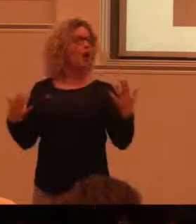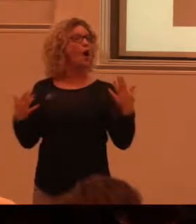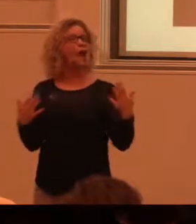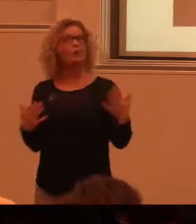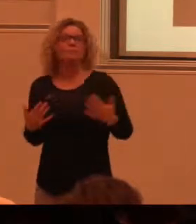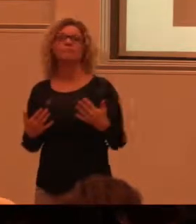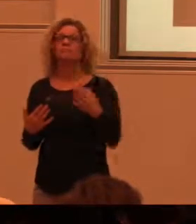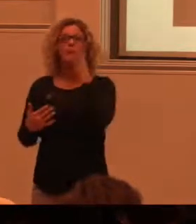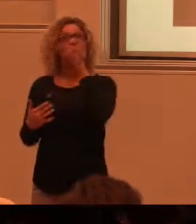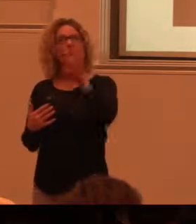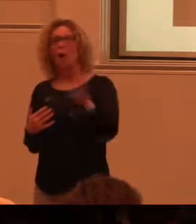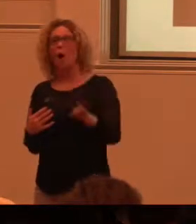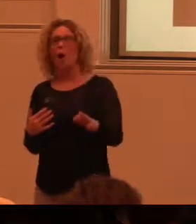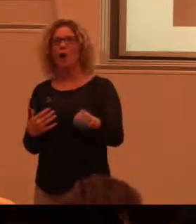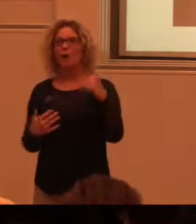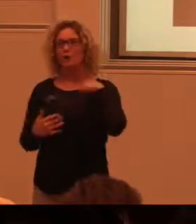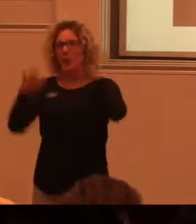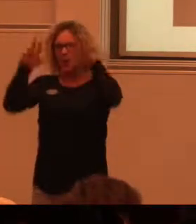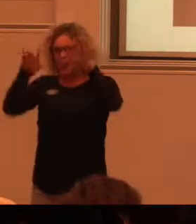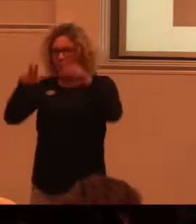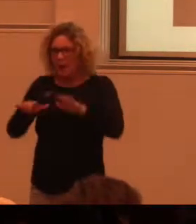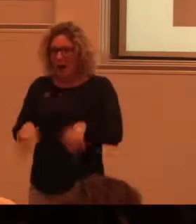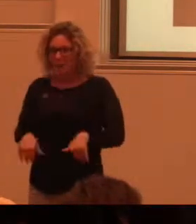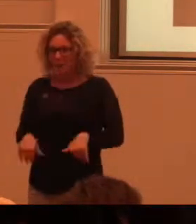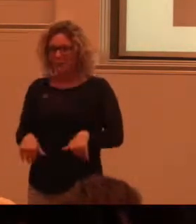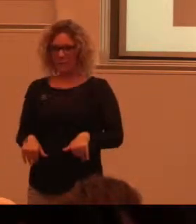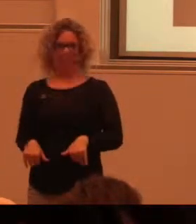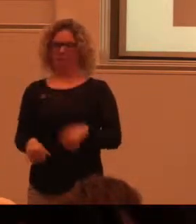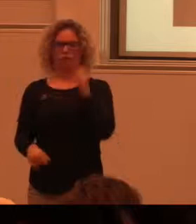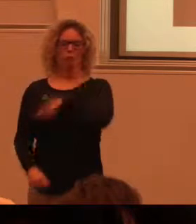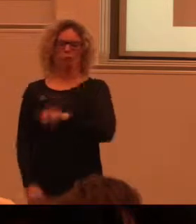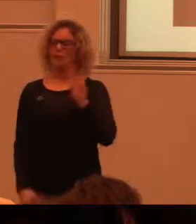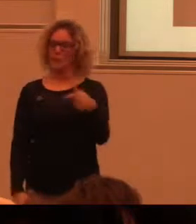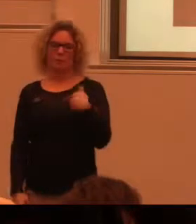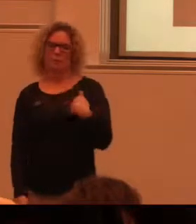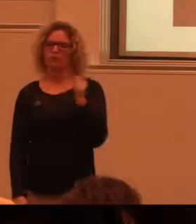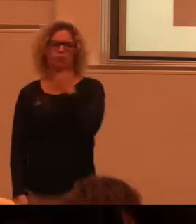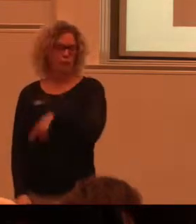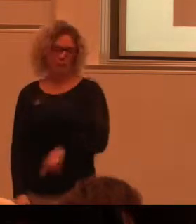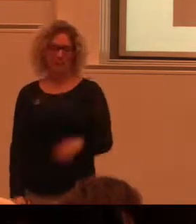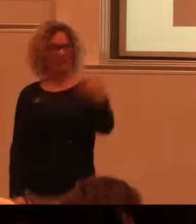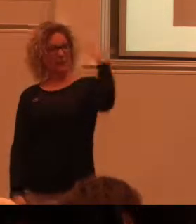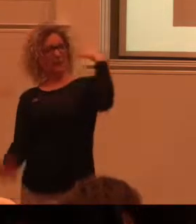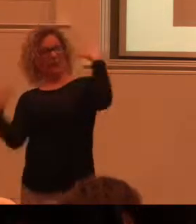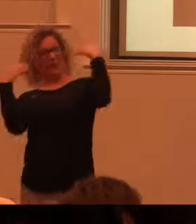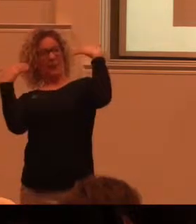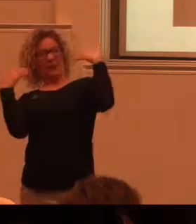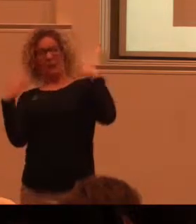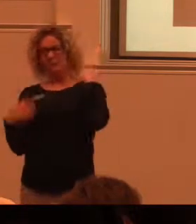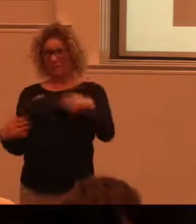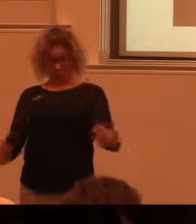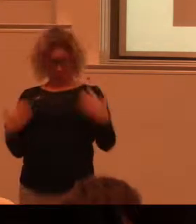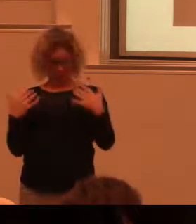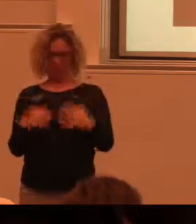februari med nyfallen snö skulle jag inte kunna gå ut. Så det är bara där